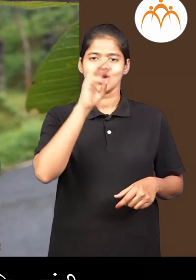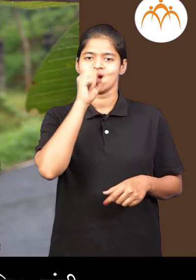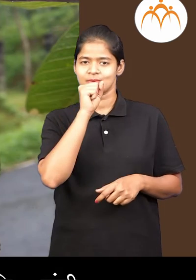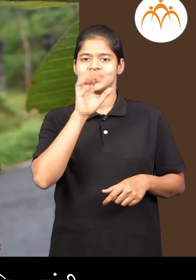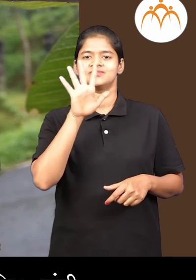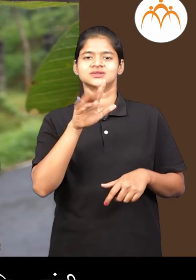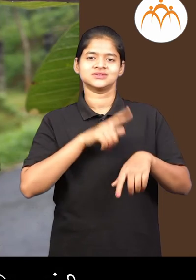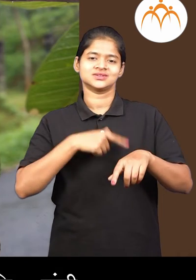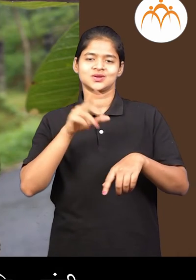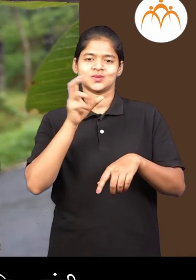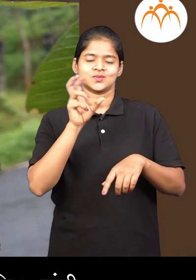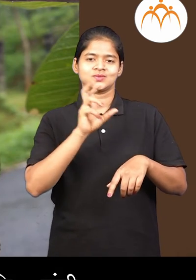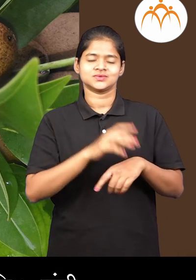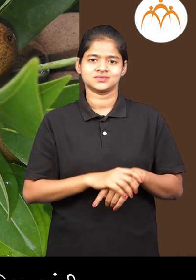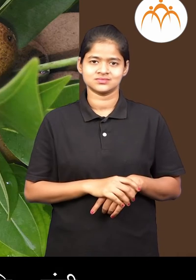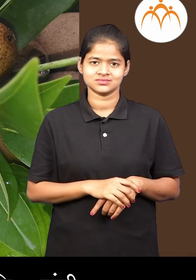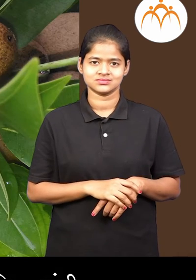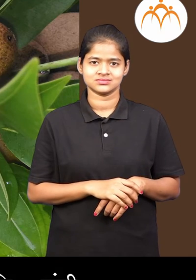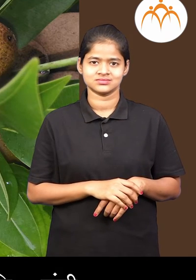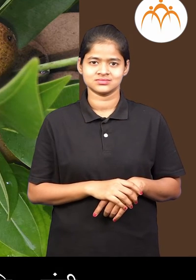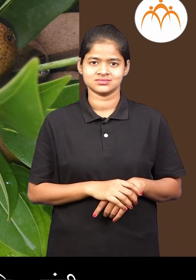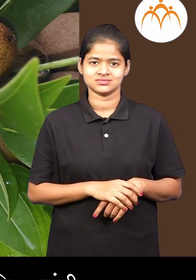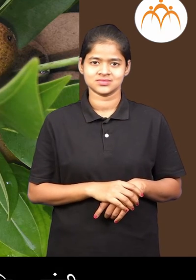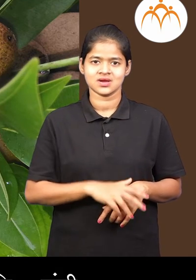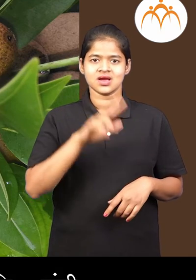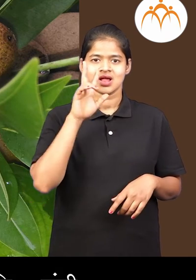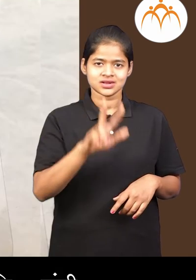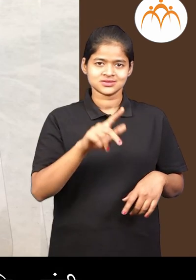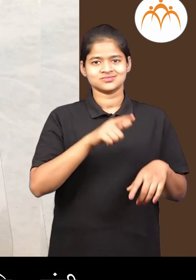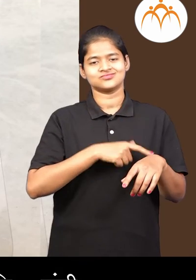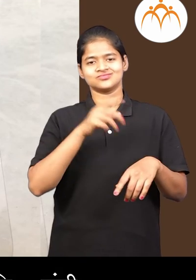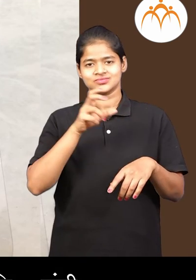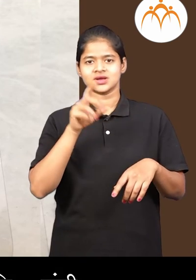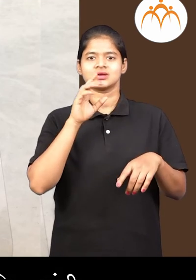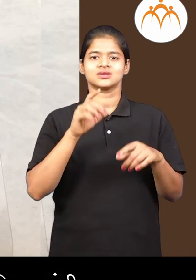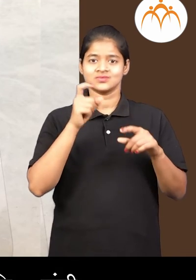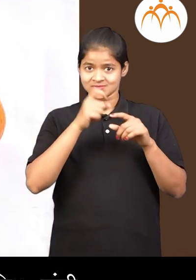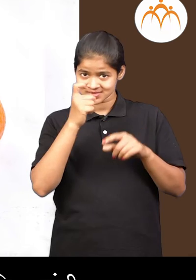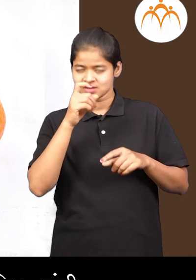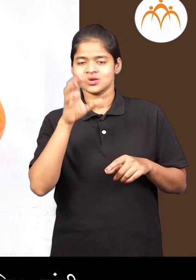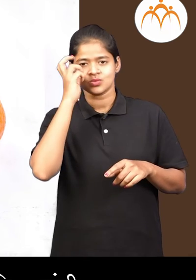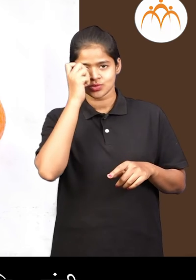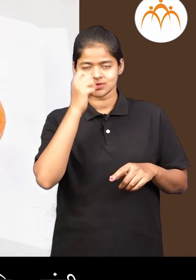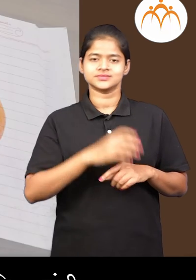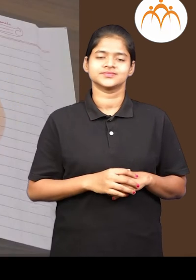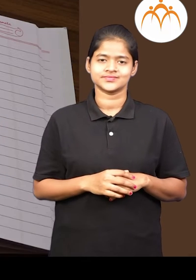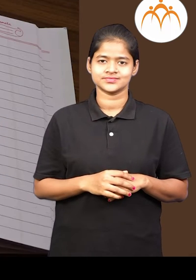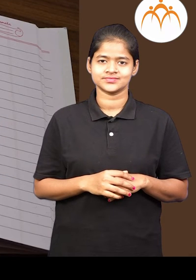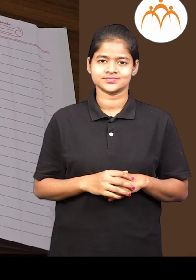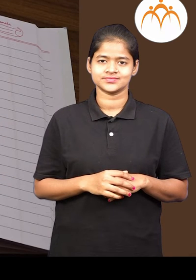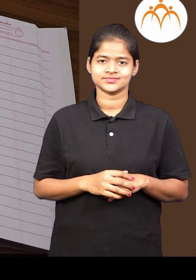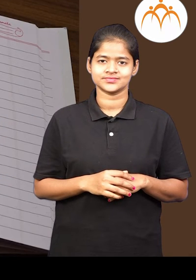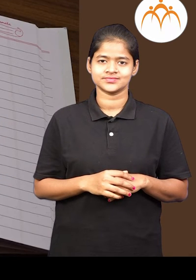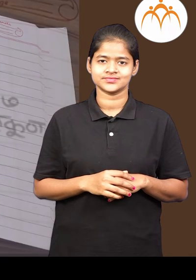तीन पेरू 5 चिककू 8 अंजी राणी 7 संत्री आणी